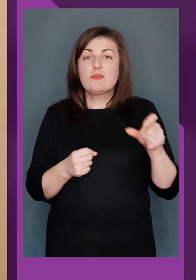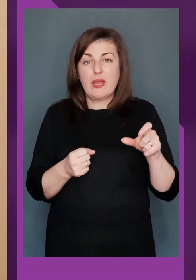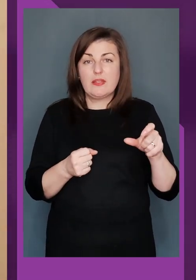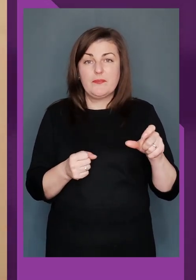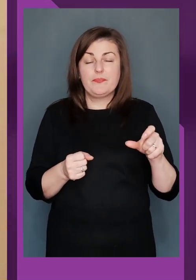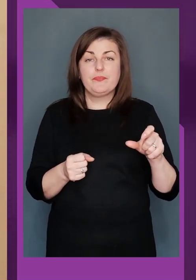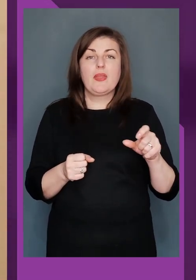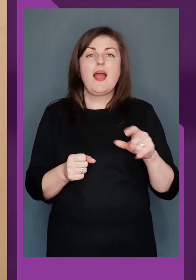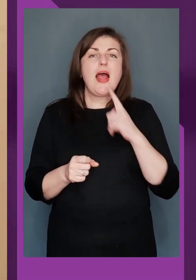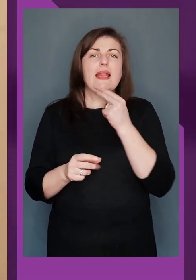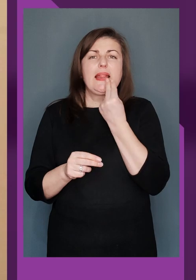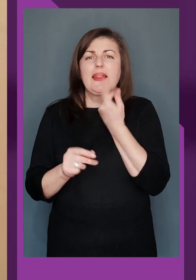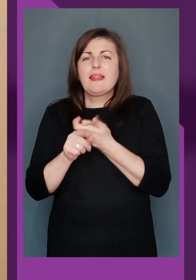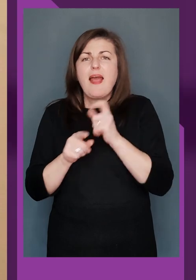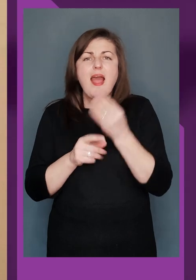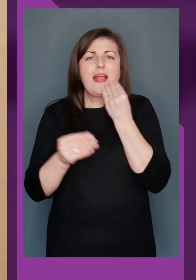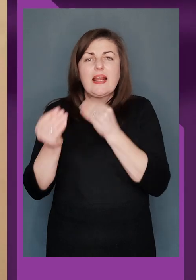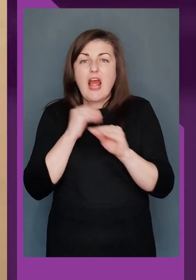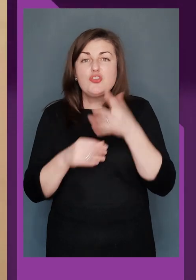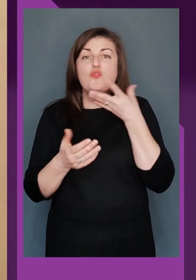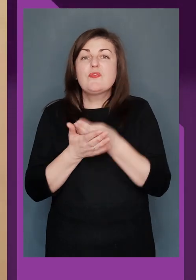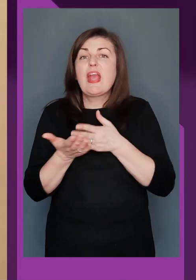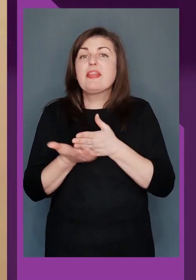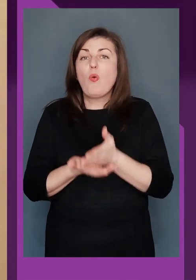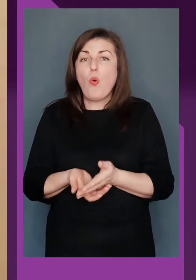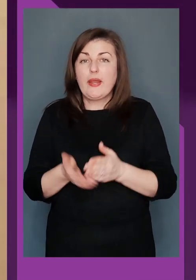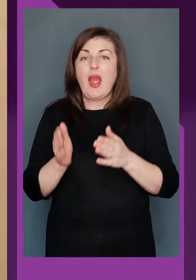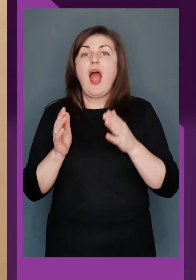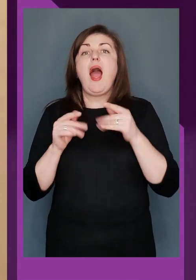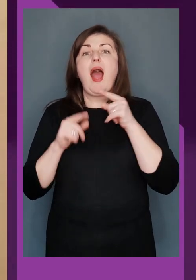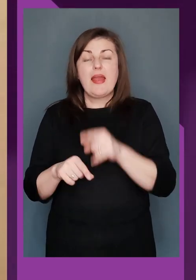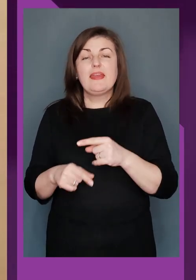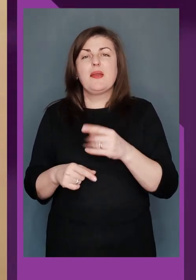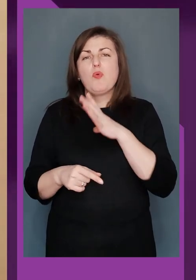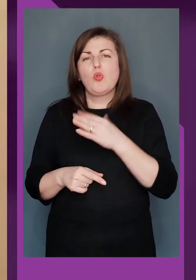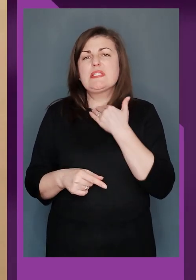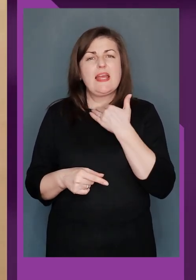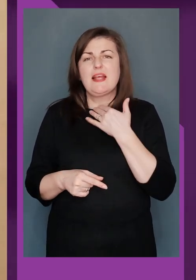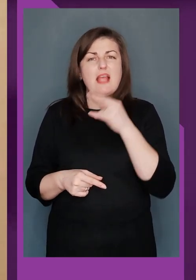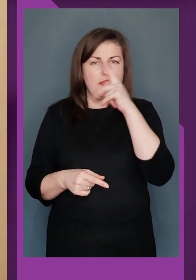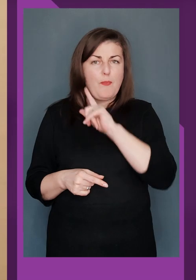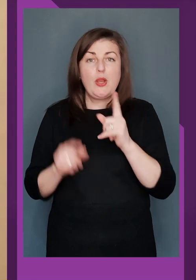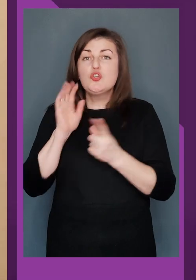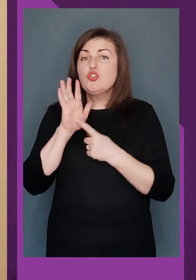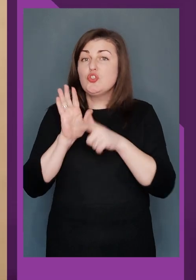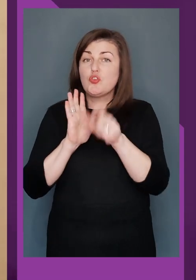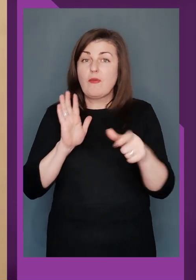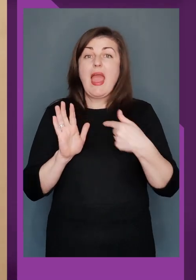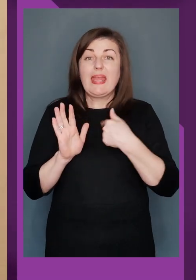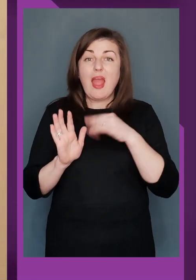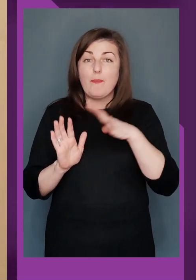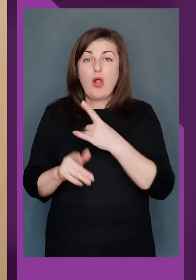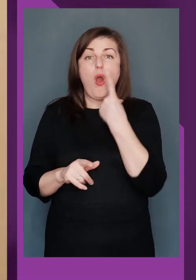звичайних спортсменів, найкращих у своїй категорії. І їх було, стається, якщо я не помиляюсь, 6